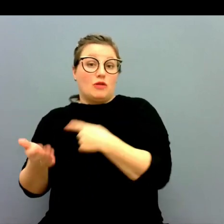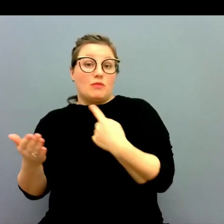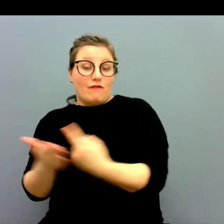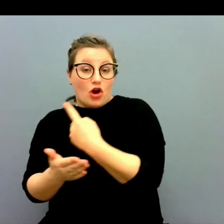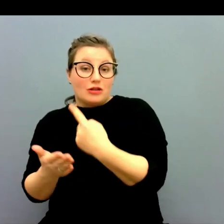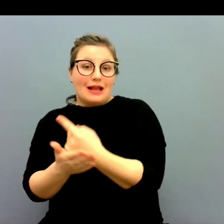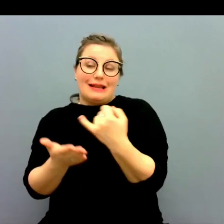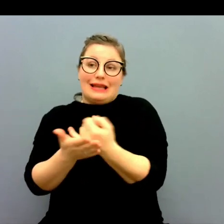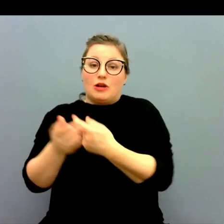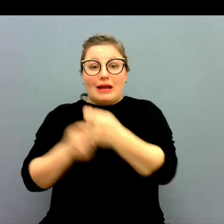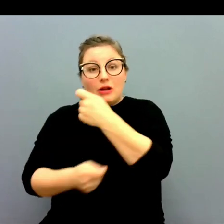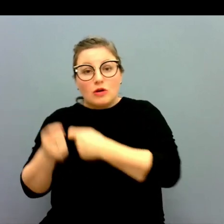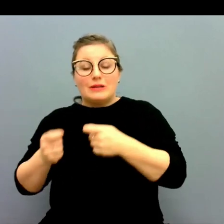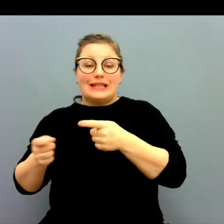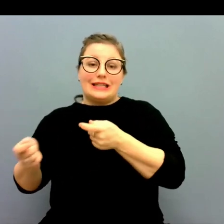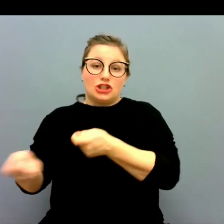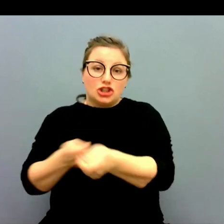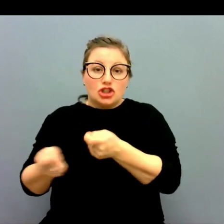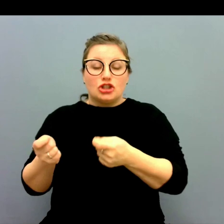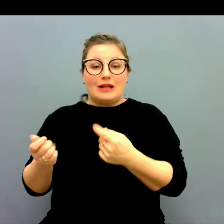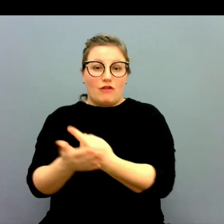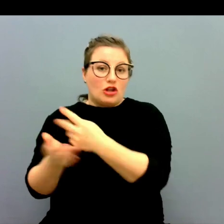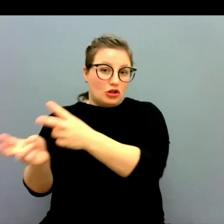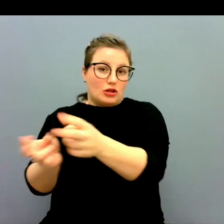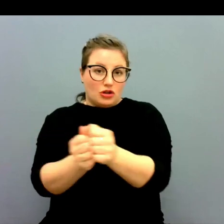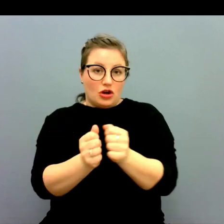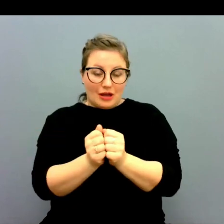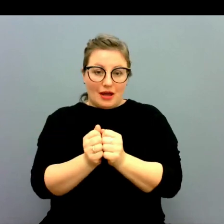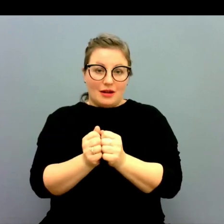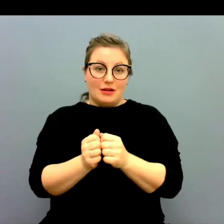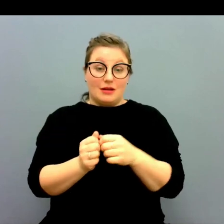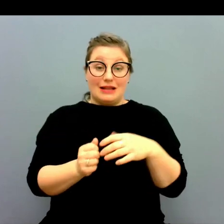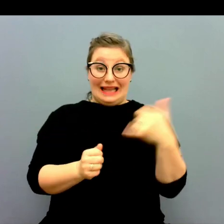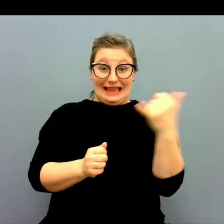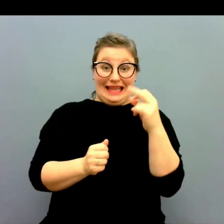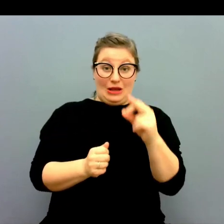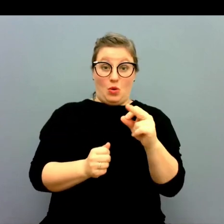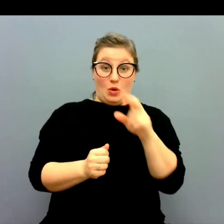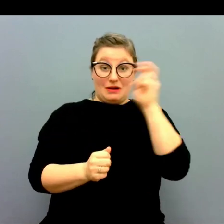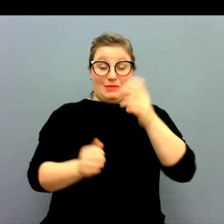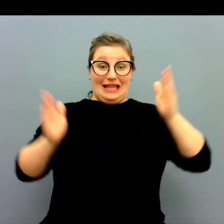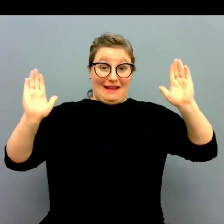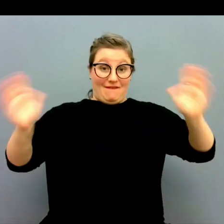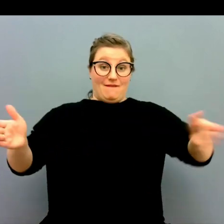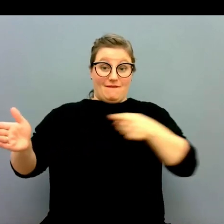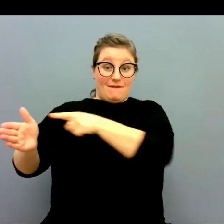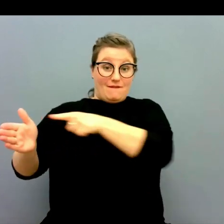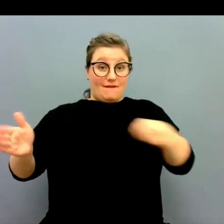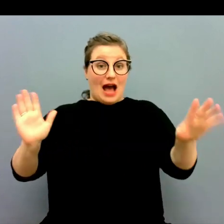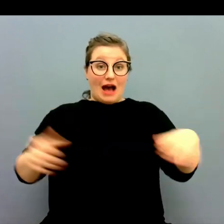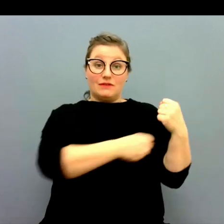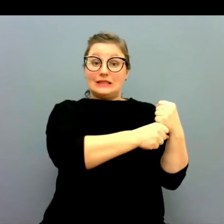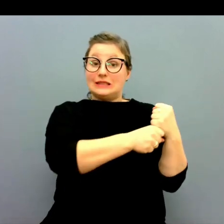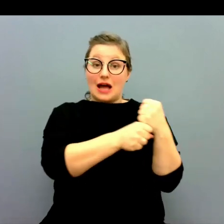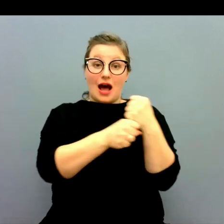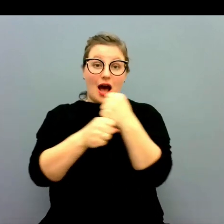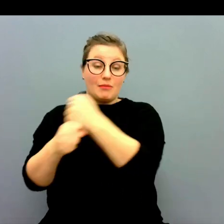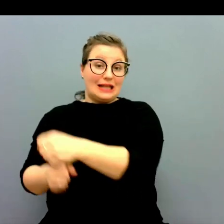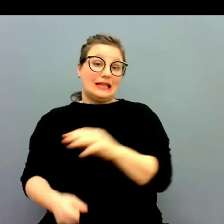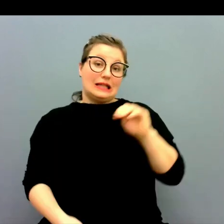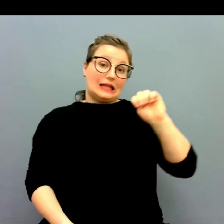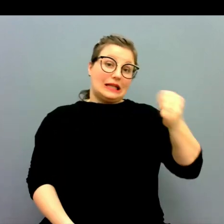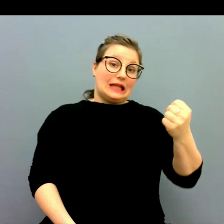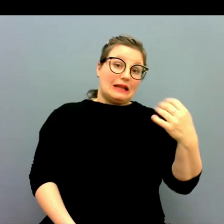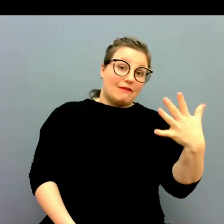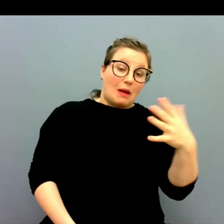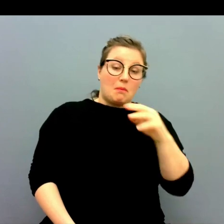organisation och styrning och ekonomi och så vidare. Tittar man på ett tioårsperspektiv så har det legat stabilt på